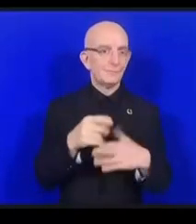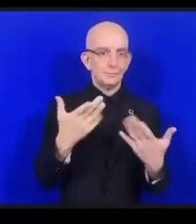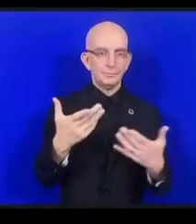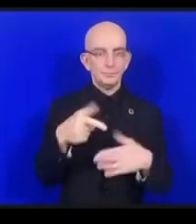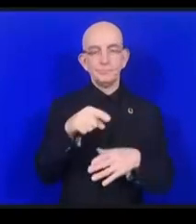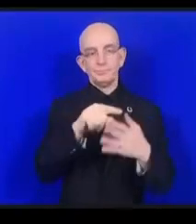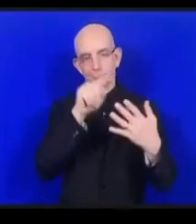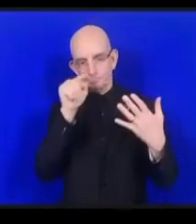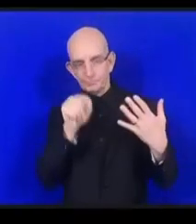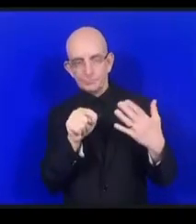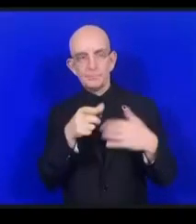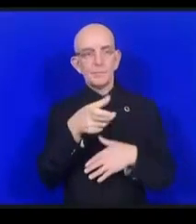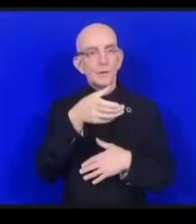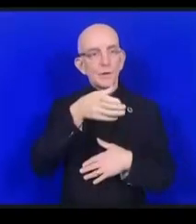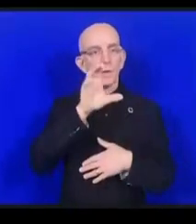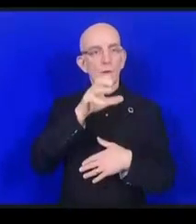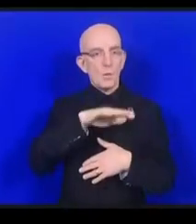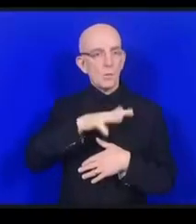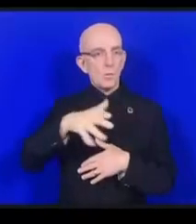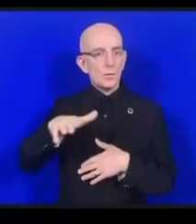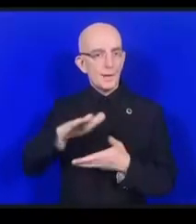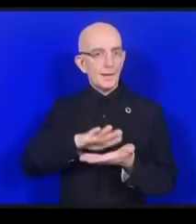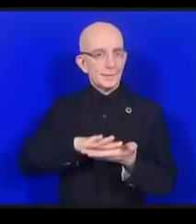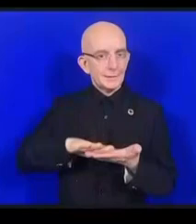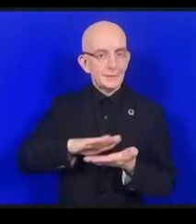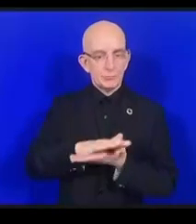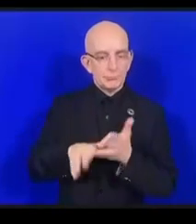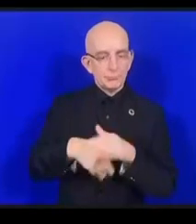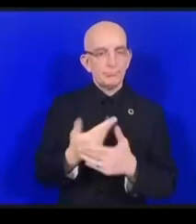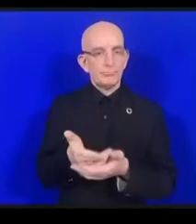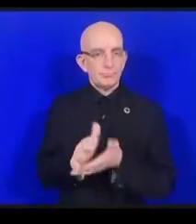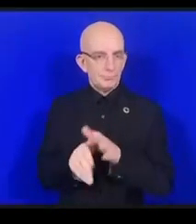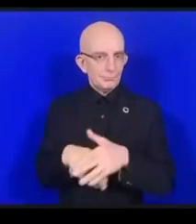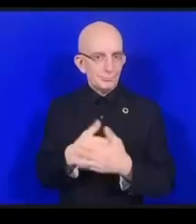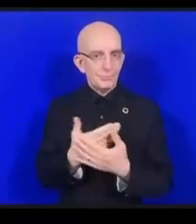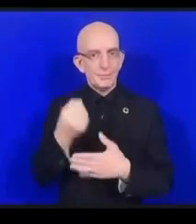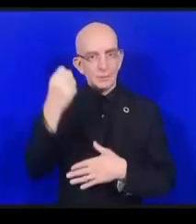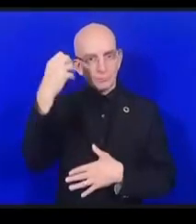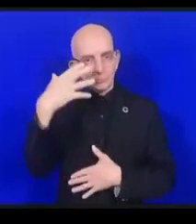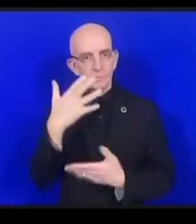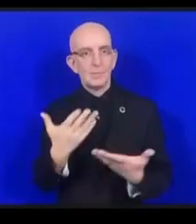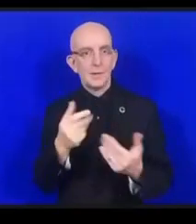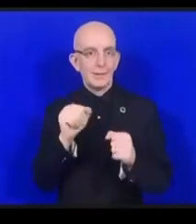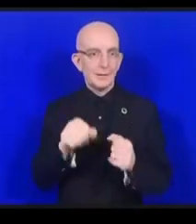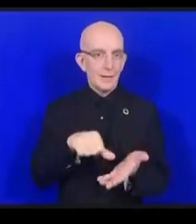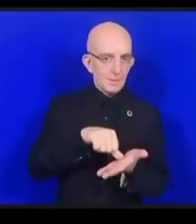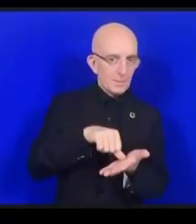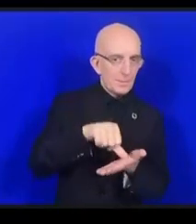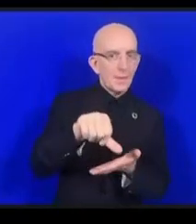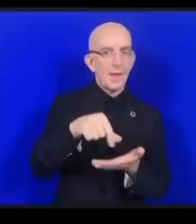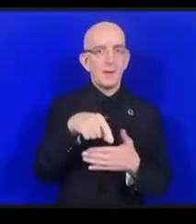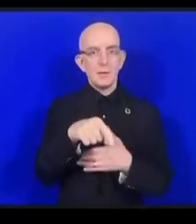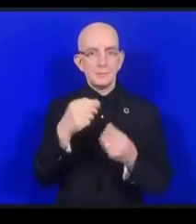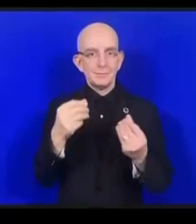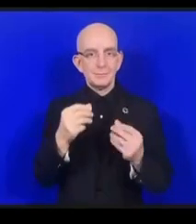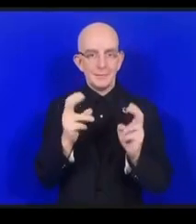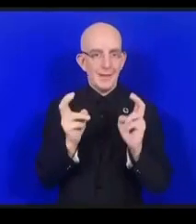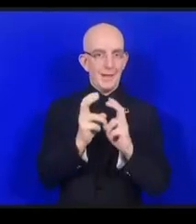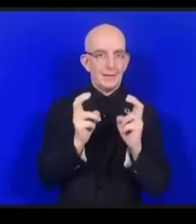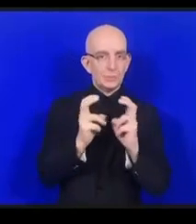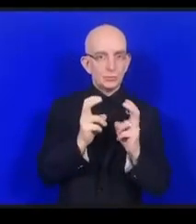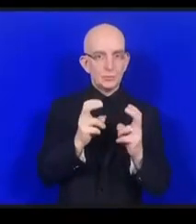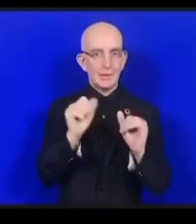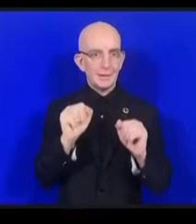environnement décent de l'air propre etc. Donc chaque problème sur